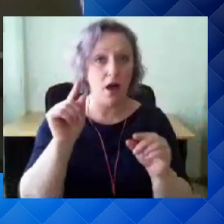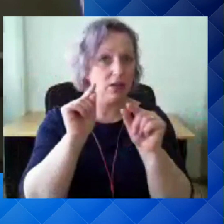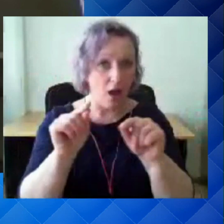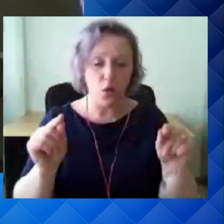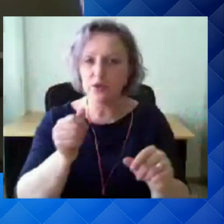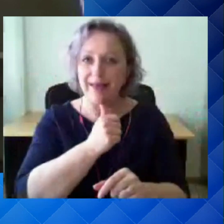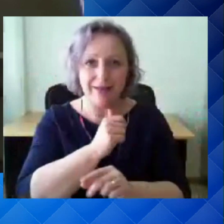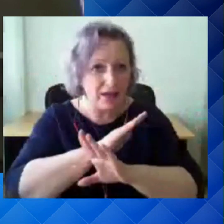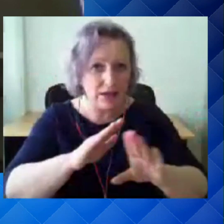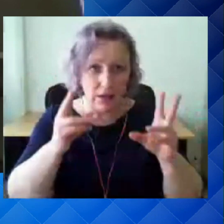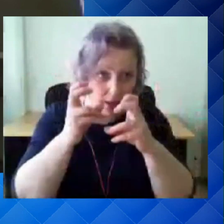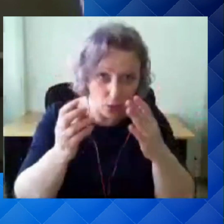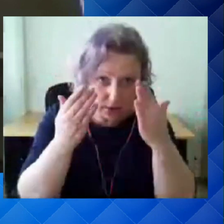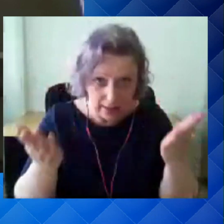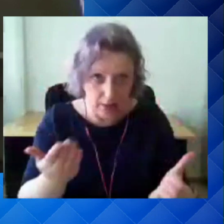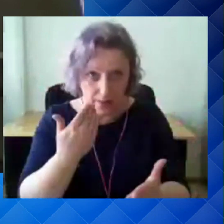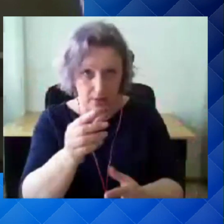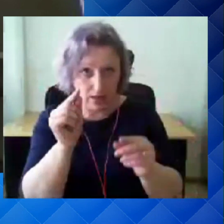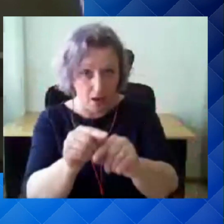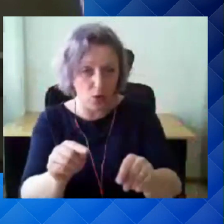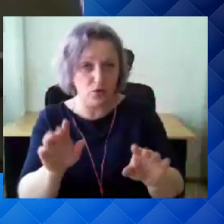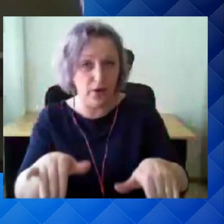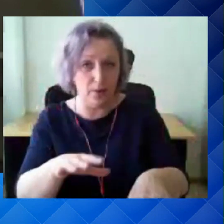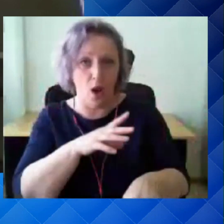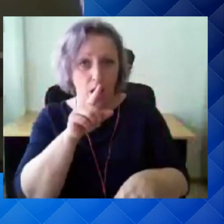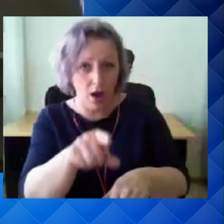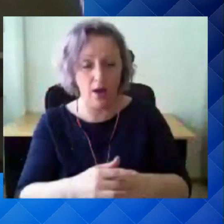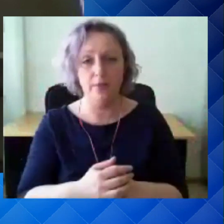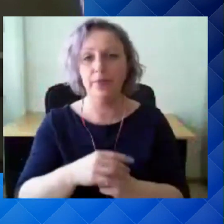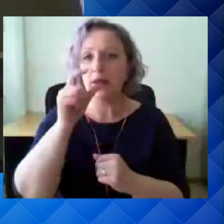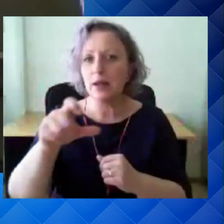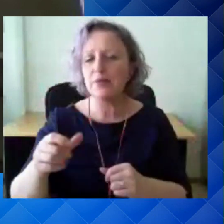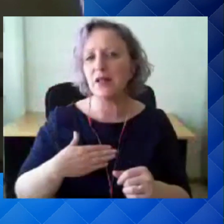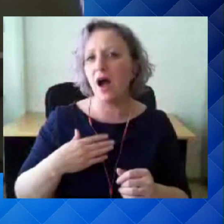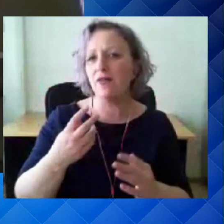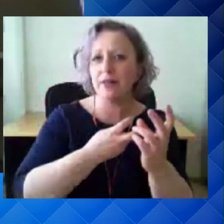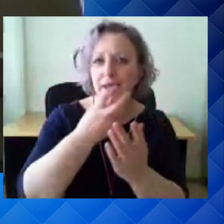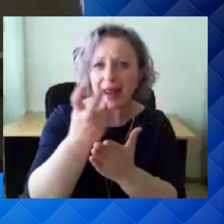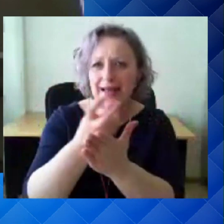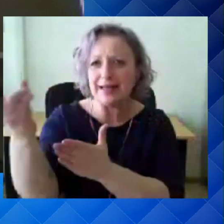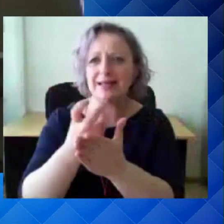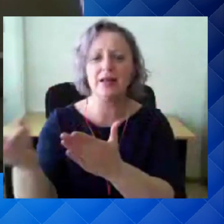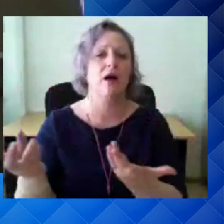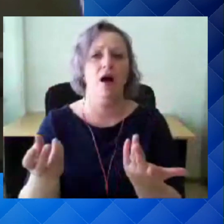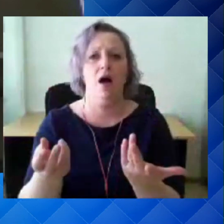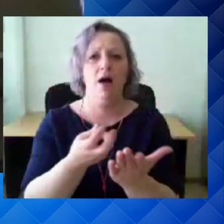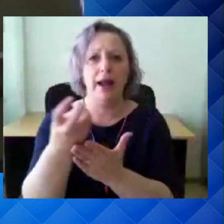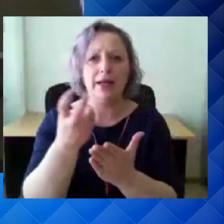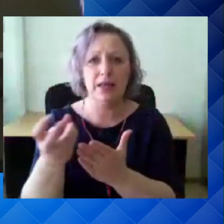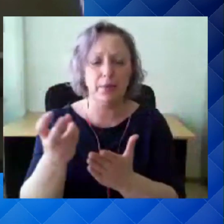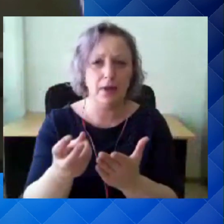tunnmatud, me ei tea, mida otsida. Inimesed tahavad ka ühe rohkem reisida, reisimine muutub järjest kätte saadavamaks